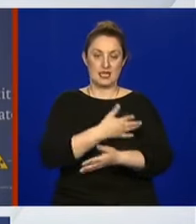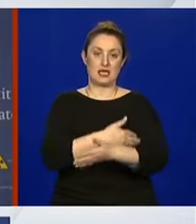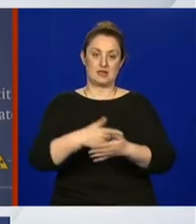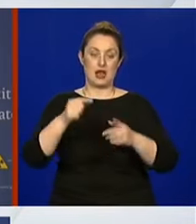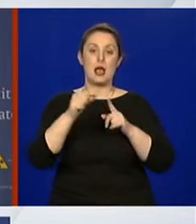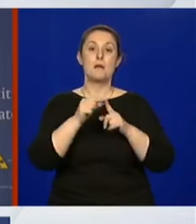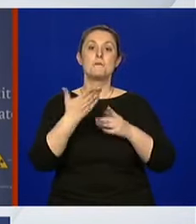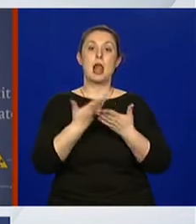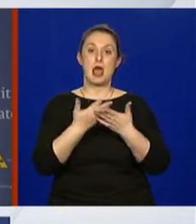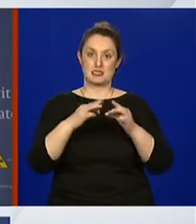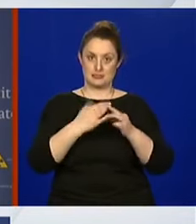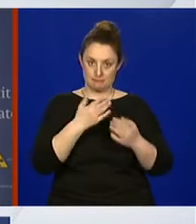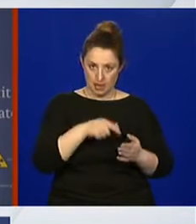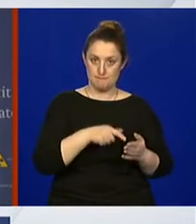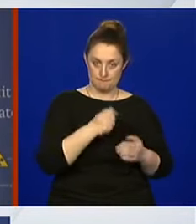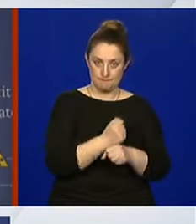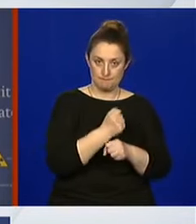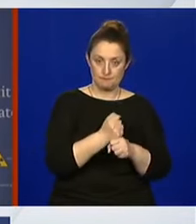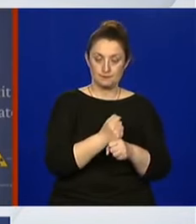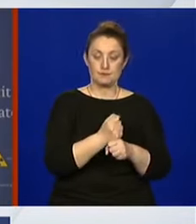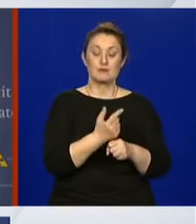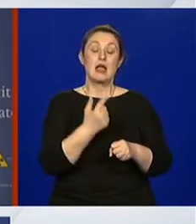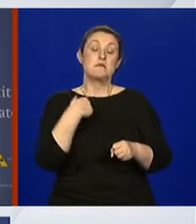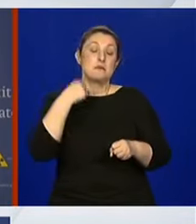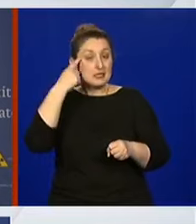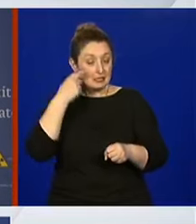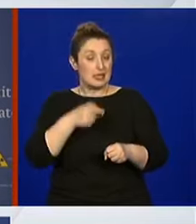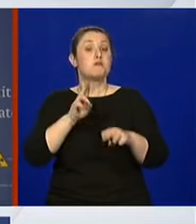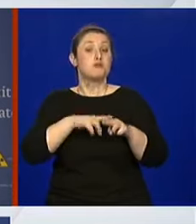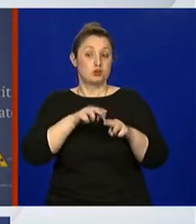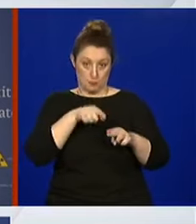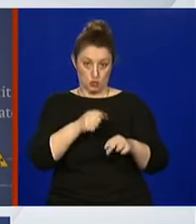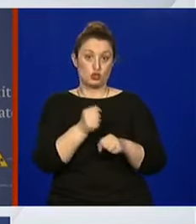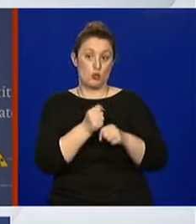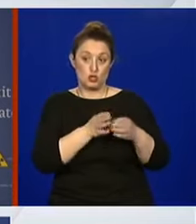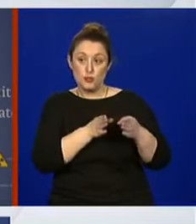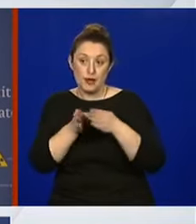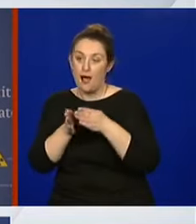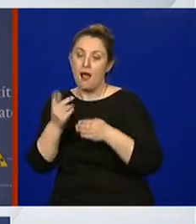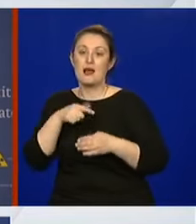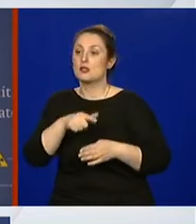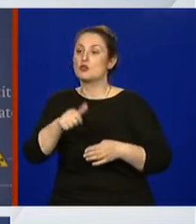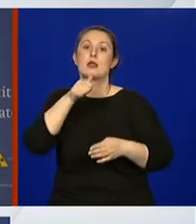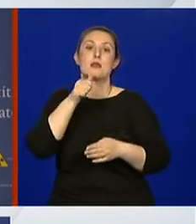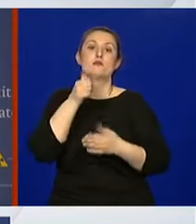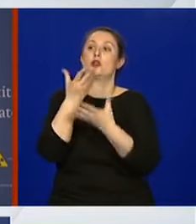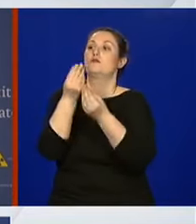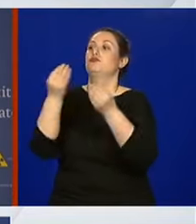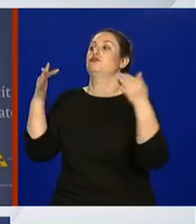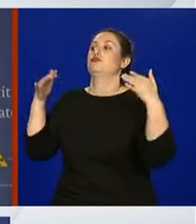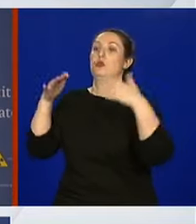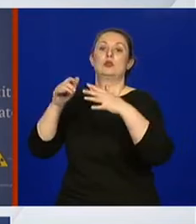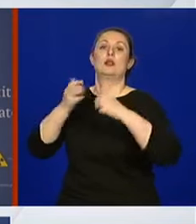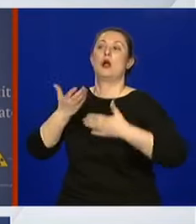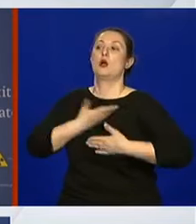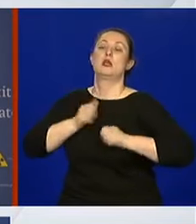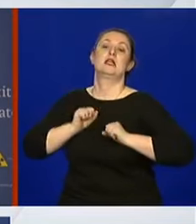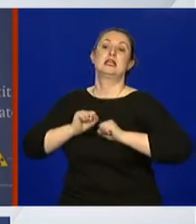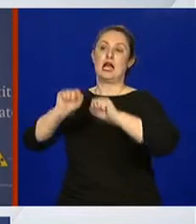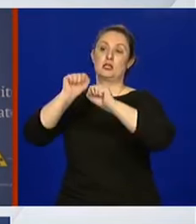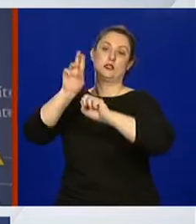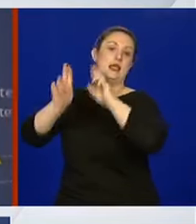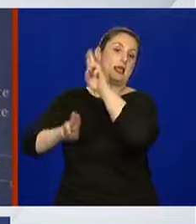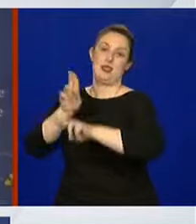da će se ići i u tom smjeru, ali to neće biti nešto s čim se može masovno ljude zaštititi ili liječiti.